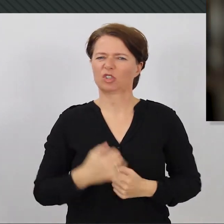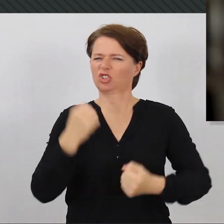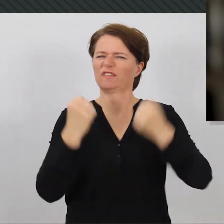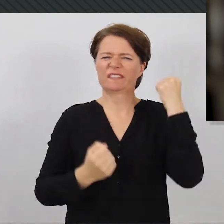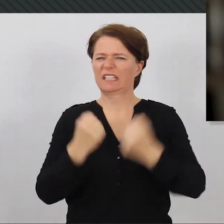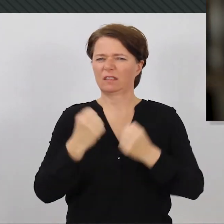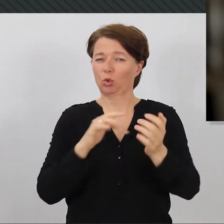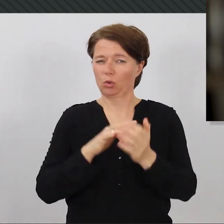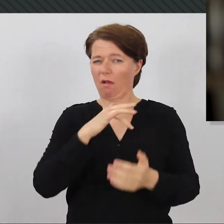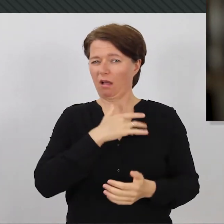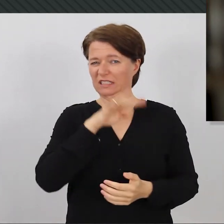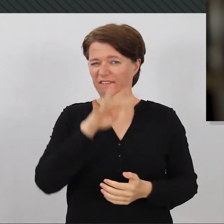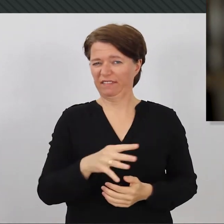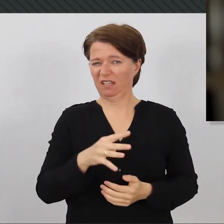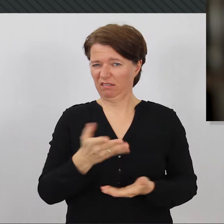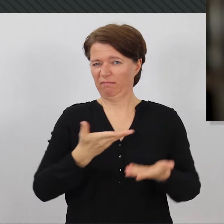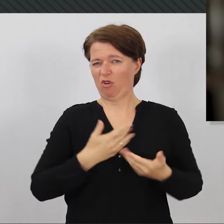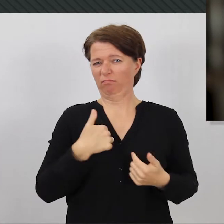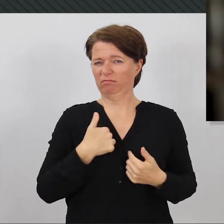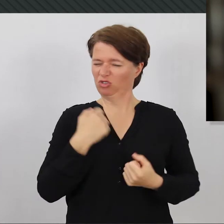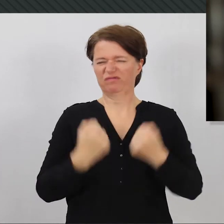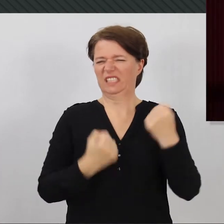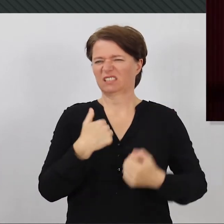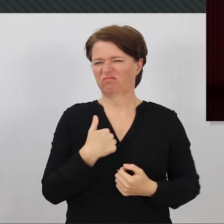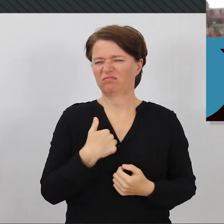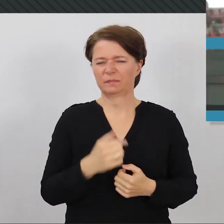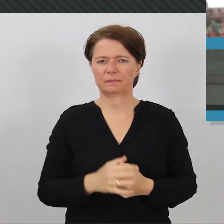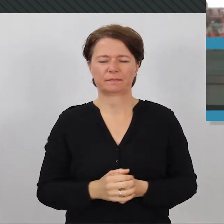Es ist schon schwierig, wenn man nur Hartz IV kriegt. Es ist schwierig.